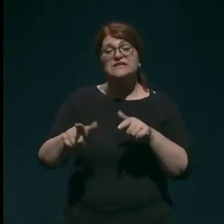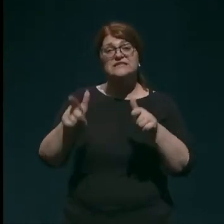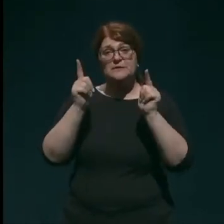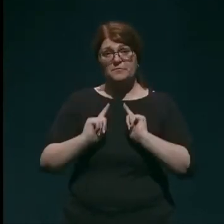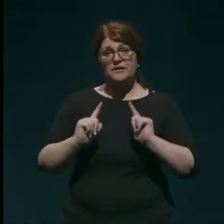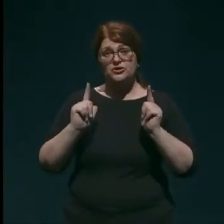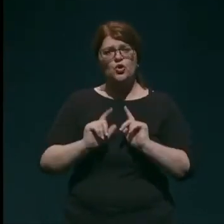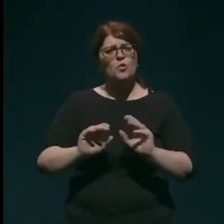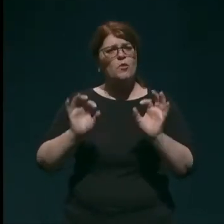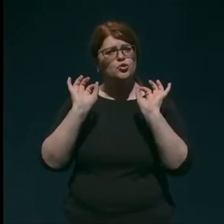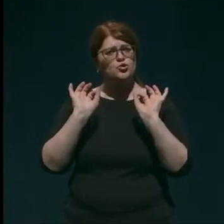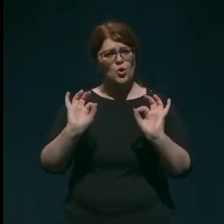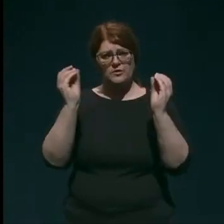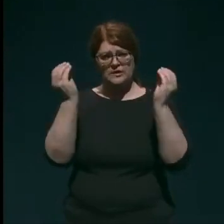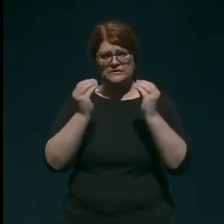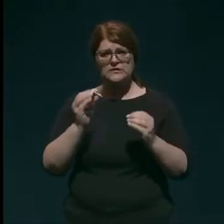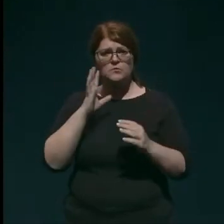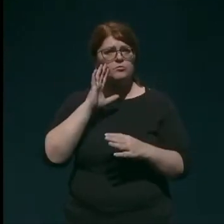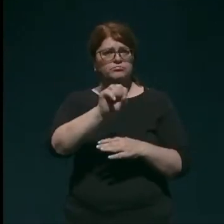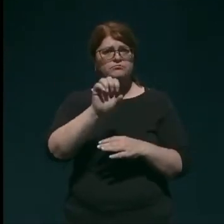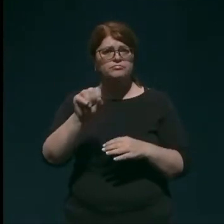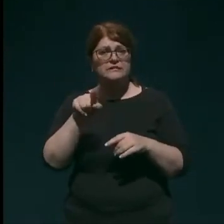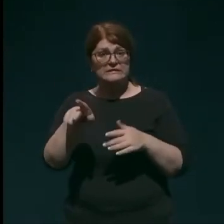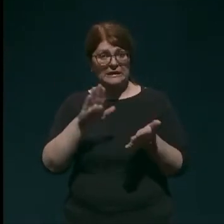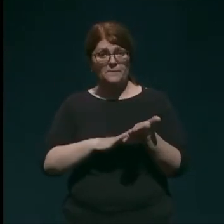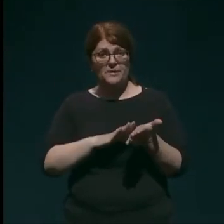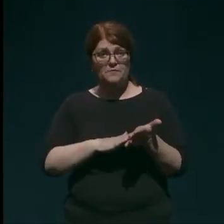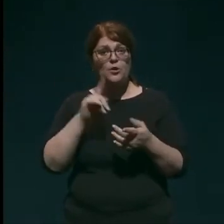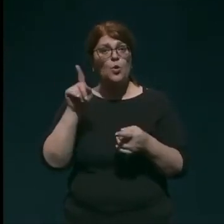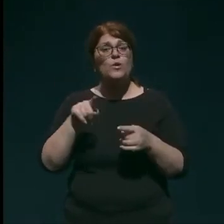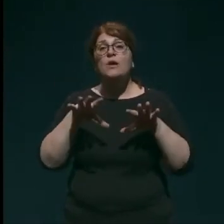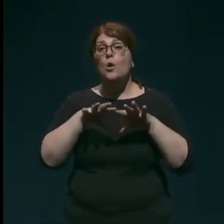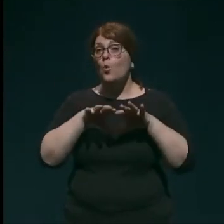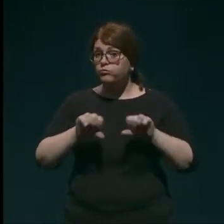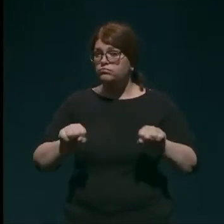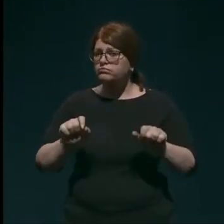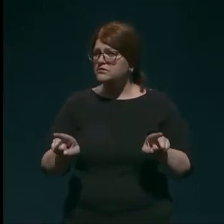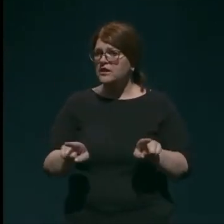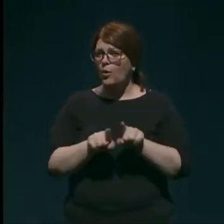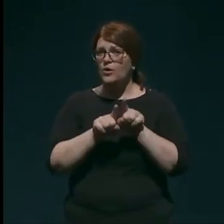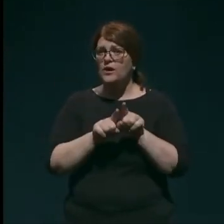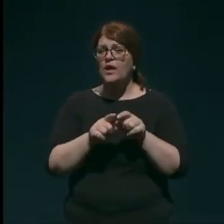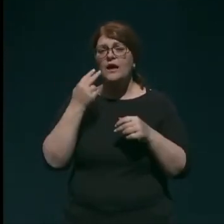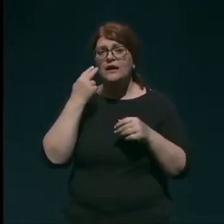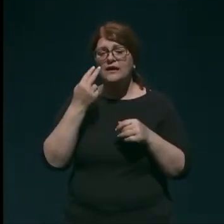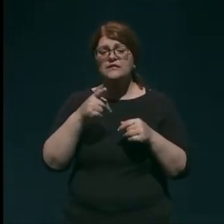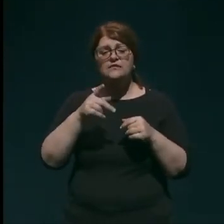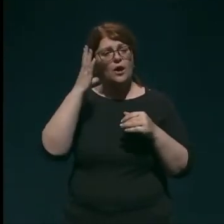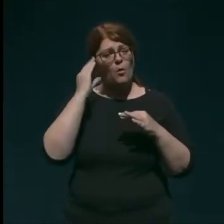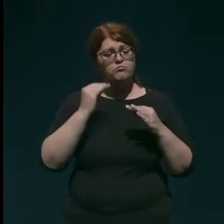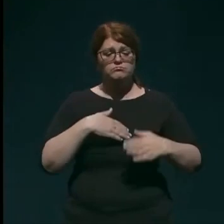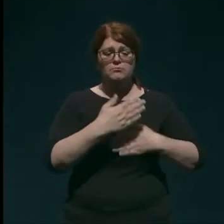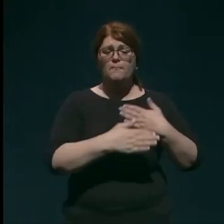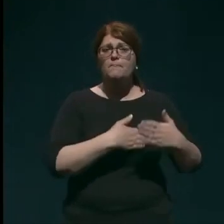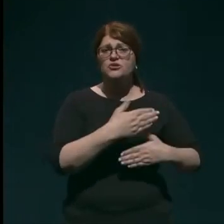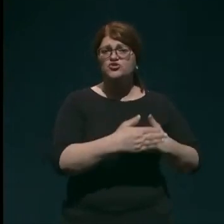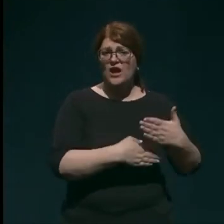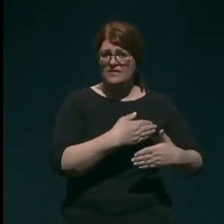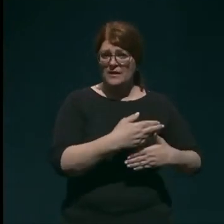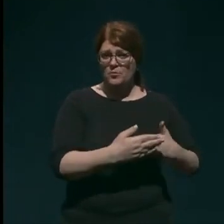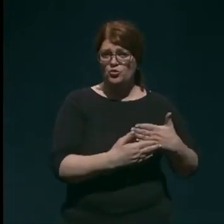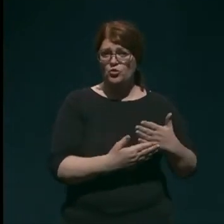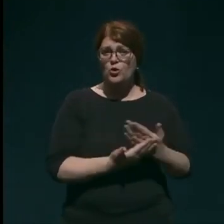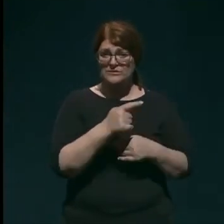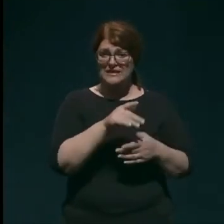dober sistem zaznavanja teh primirov in ukrepanja glede ustaljenih protokolov, ki jih imamo za te